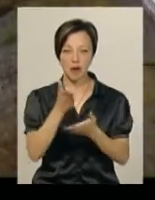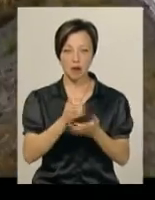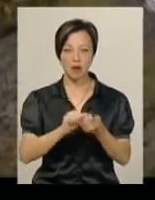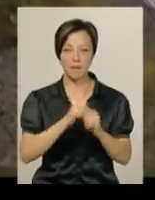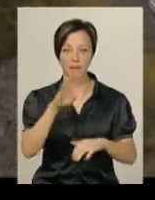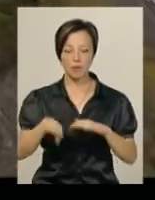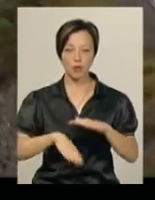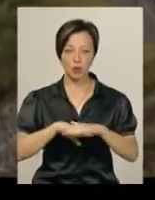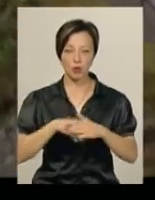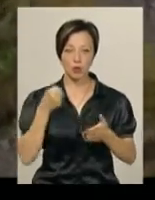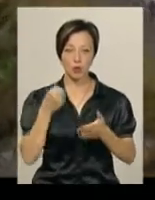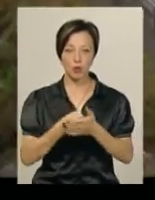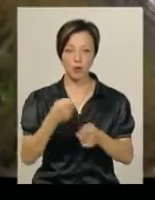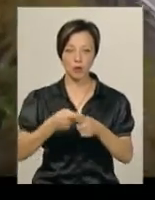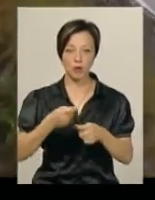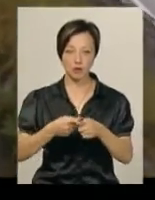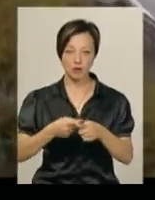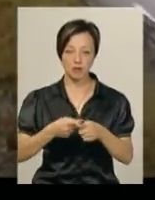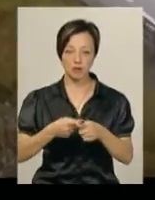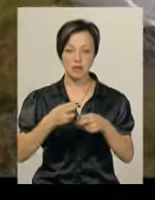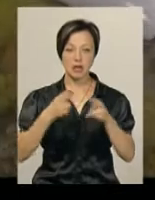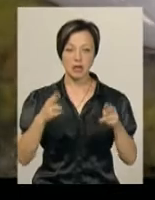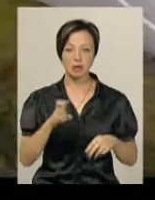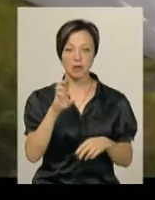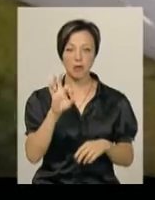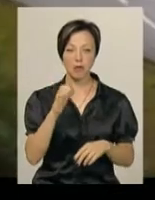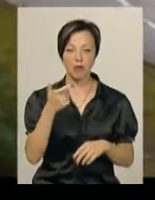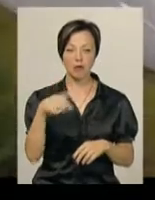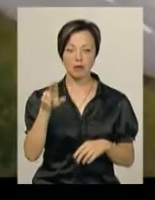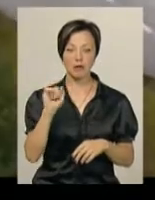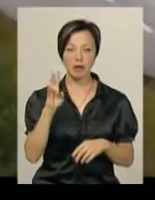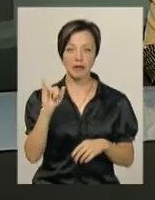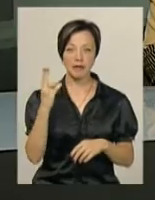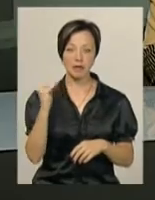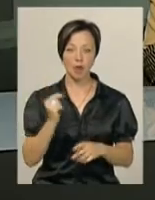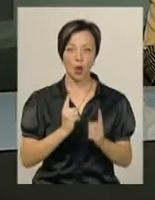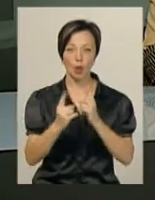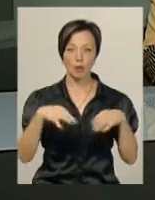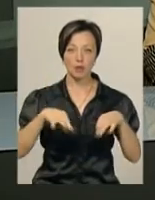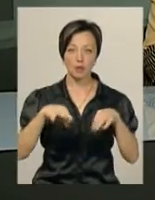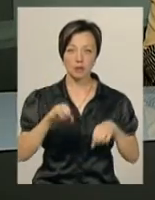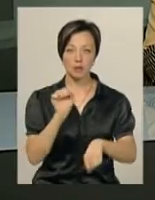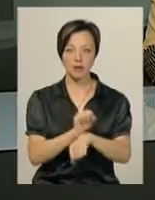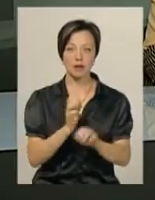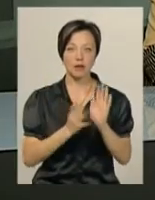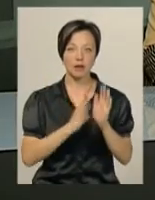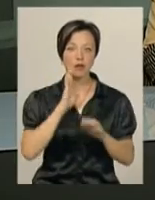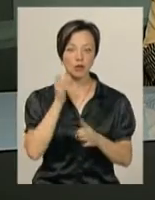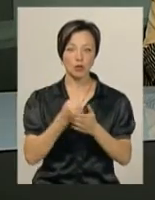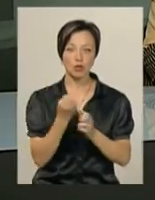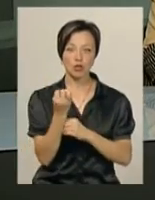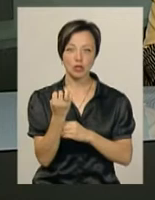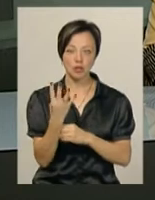'янця-Подільського до перехрестя у напрямку станції Богданівці. Рух транспорту призупинять з 9-ї ранку до 14-ї.